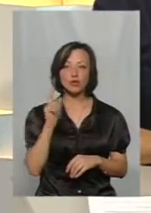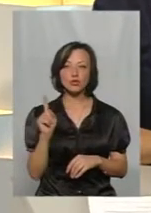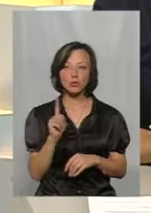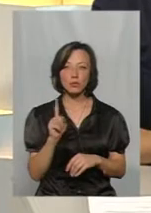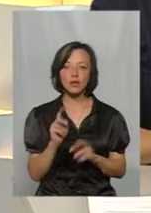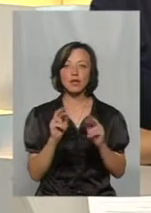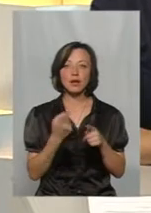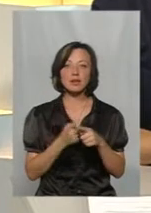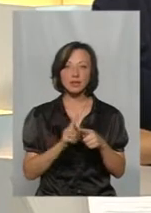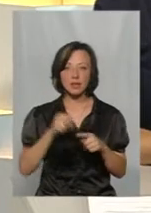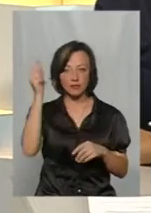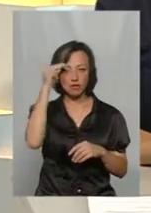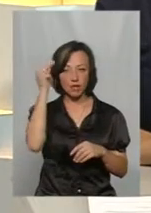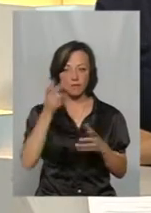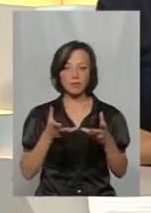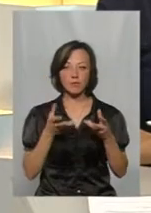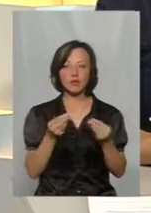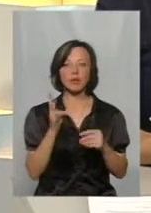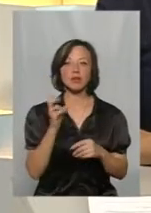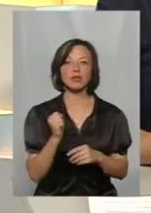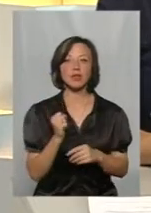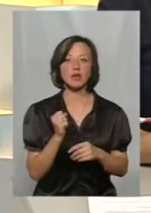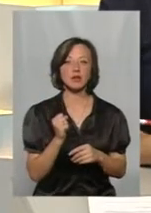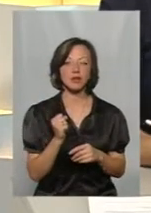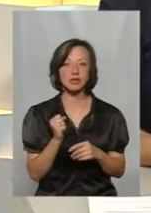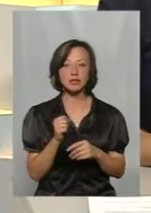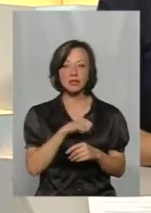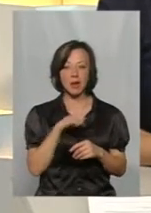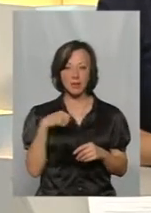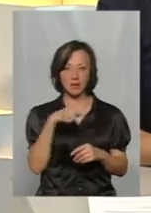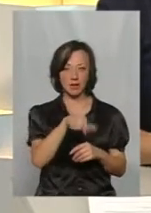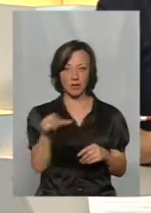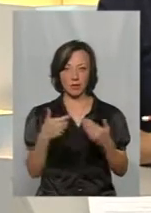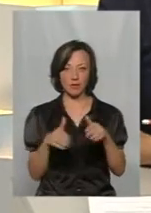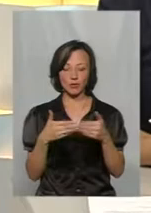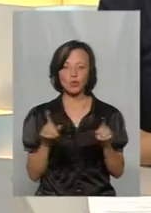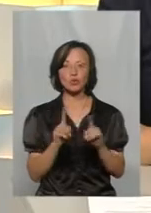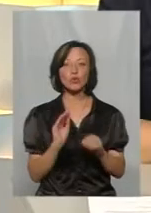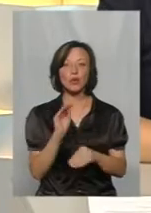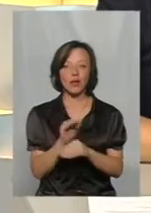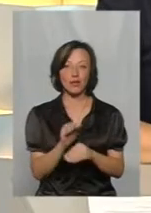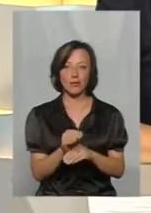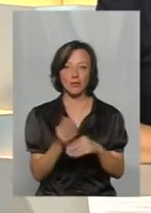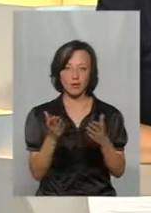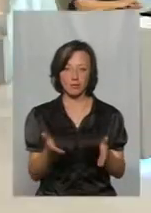як це навчання все ж таки вплинуло на самих випускників. Що додало?